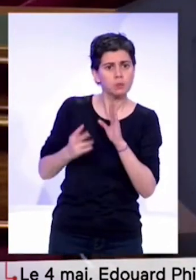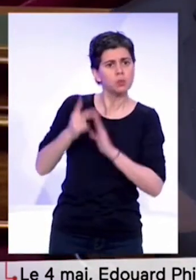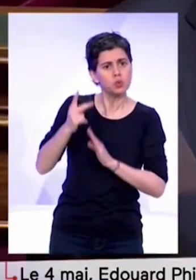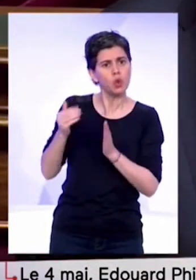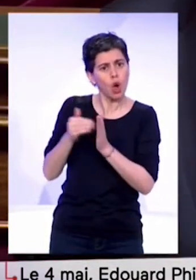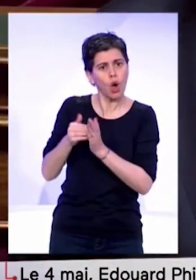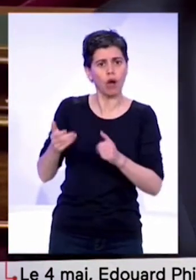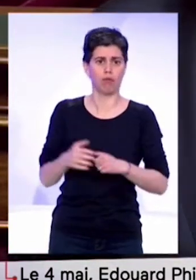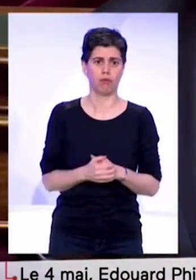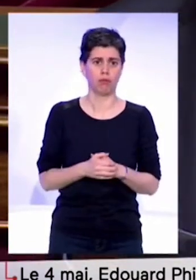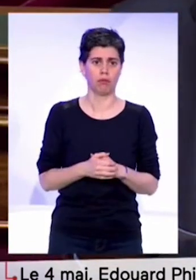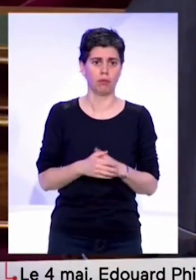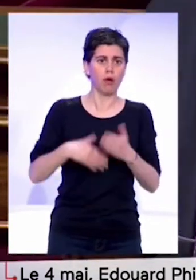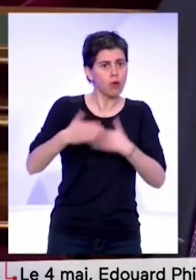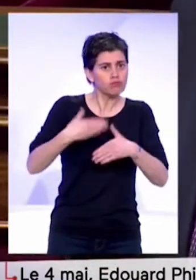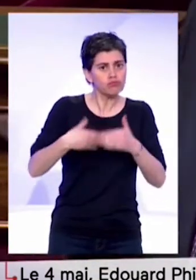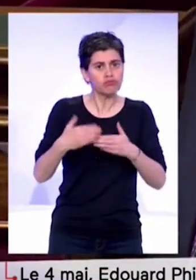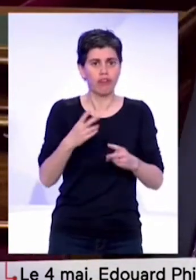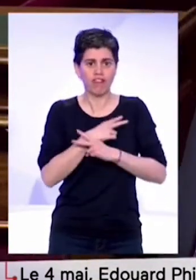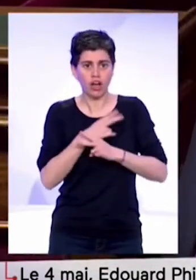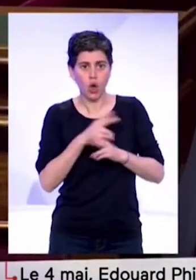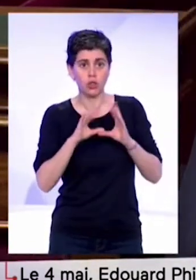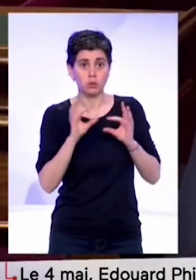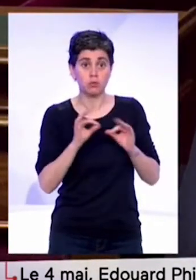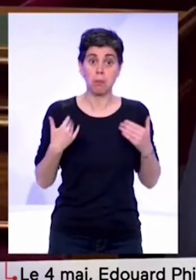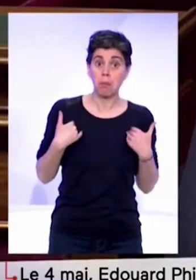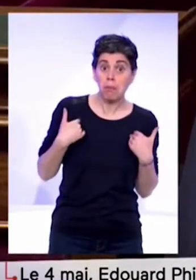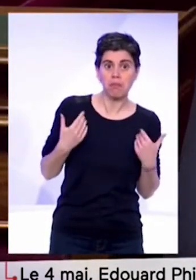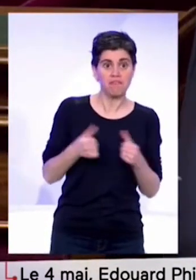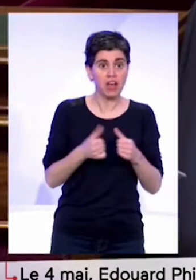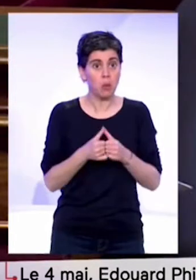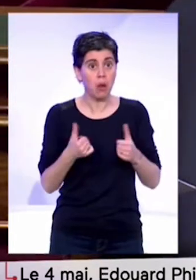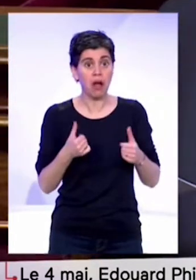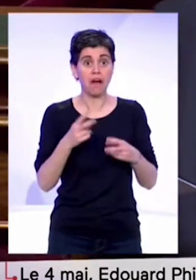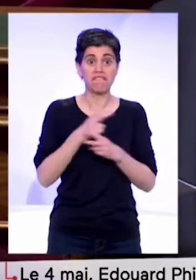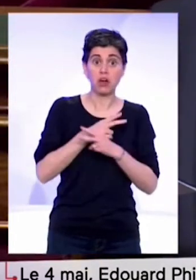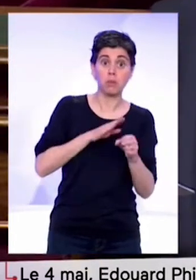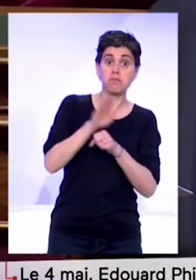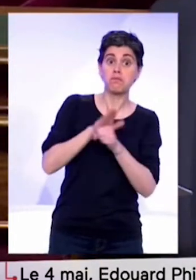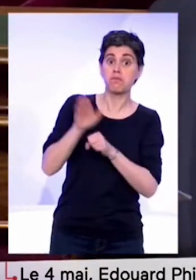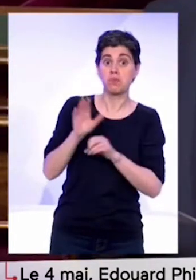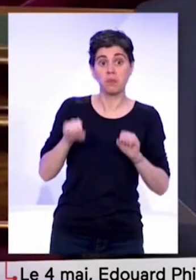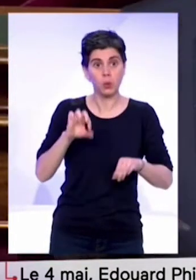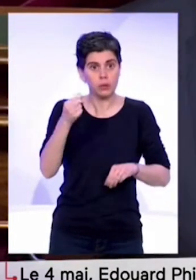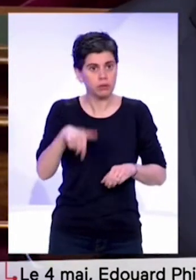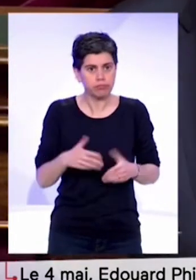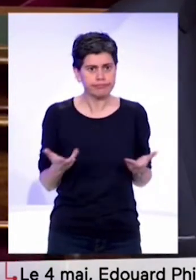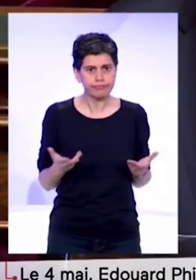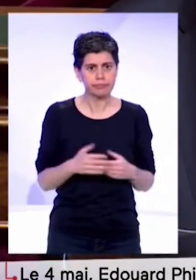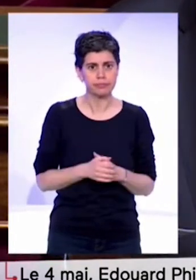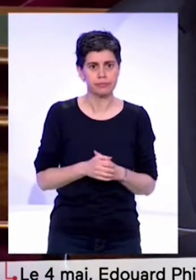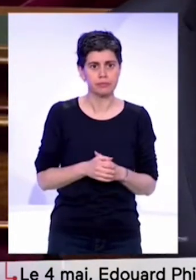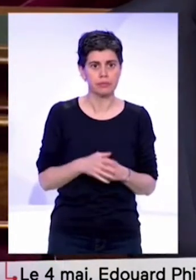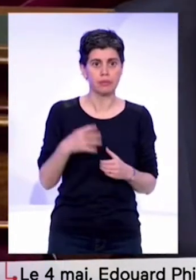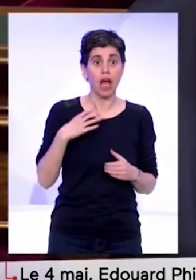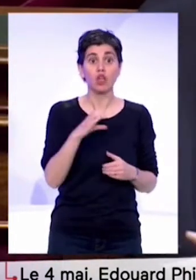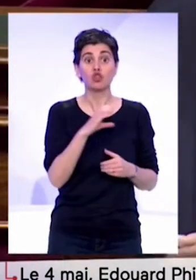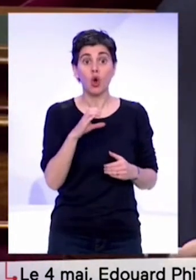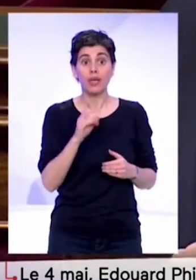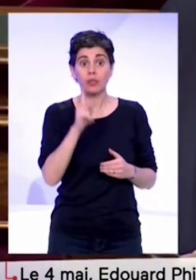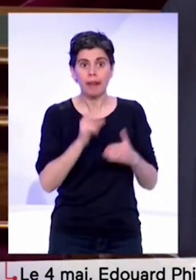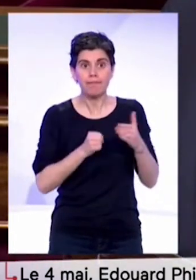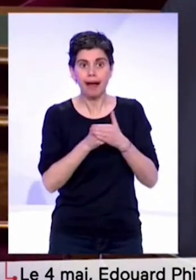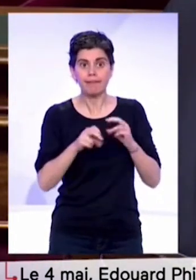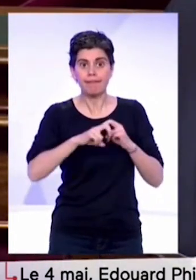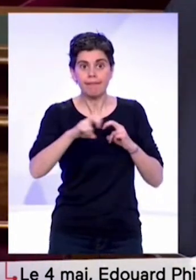et puis ensuite on va aborder les vacances, on ne sait pas très bien ce qu'on va pouvoir faire, où on va pouvoir aller. On parle aujourd'hui des 100 kilomètres, est-ce qu'on